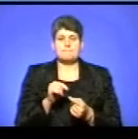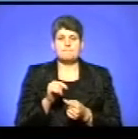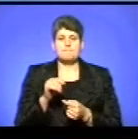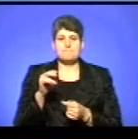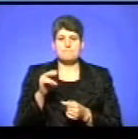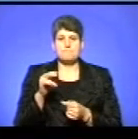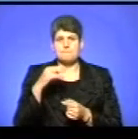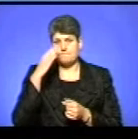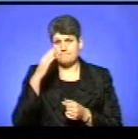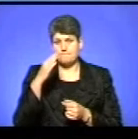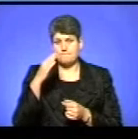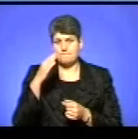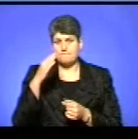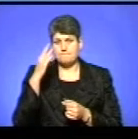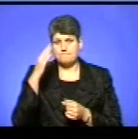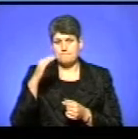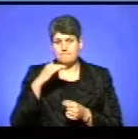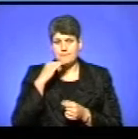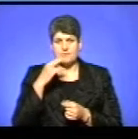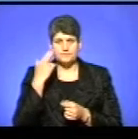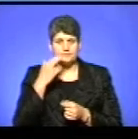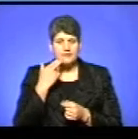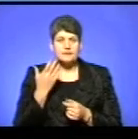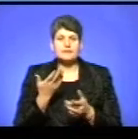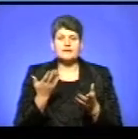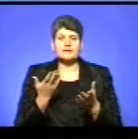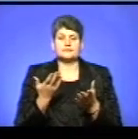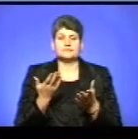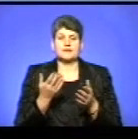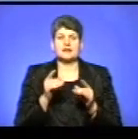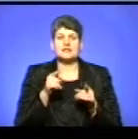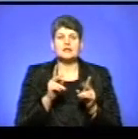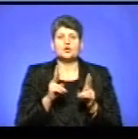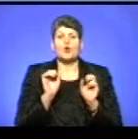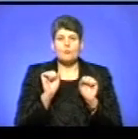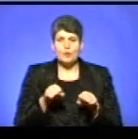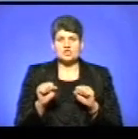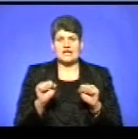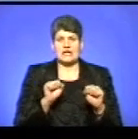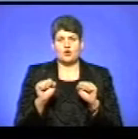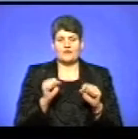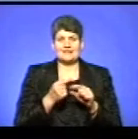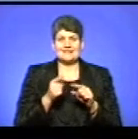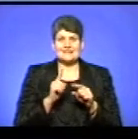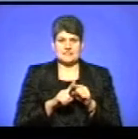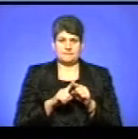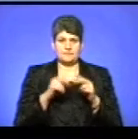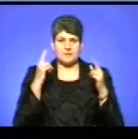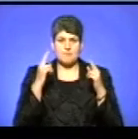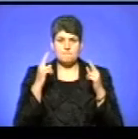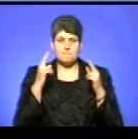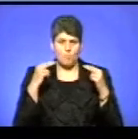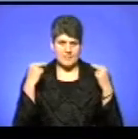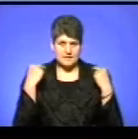Прекстолом як чин, який може керувати цим монастирем. Але треба